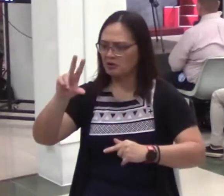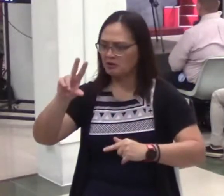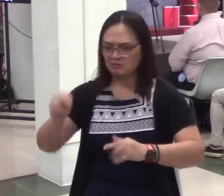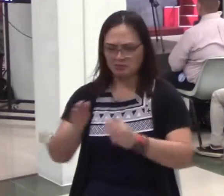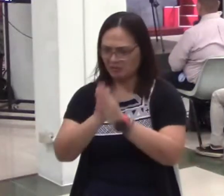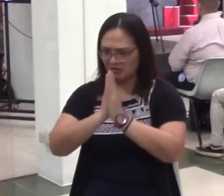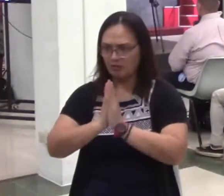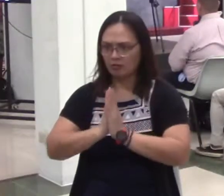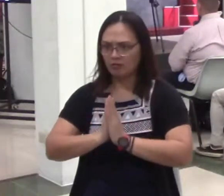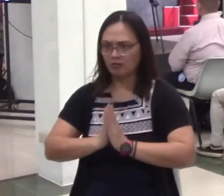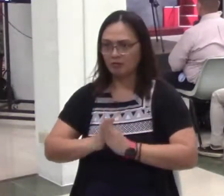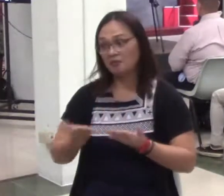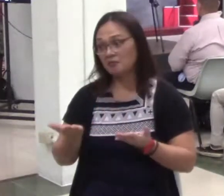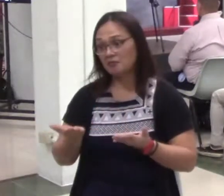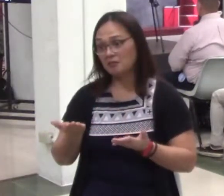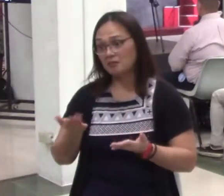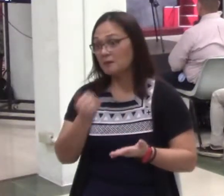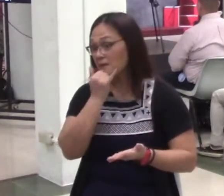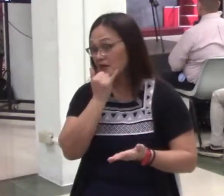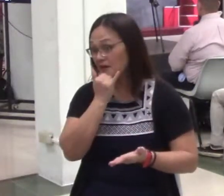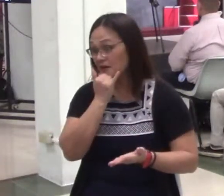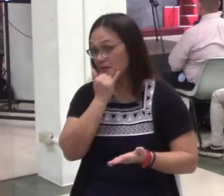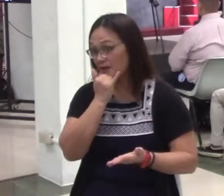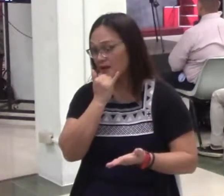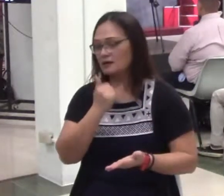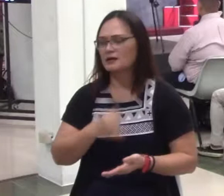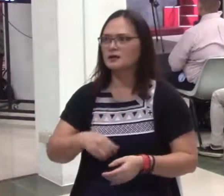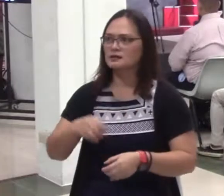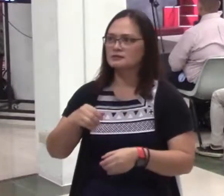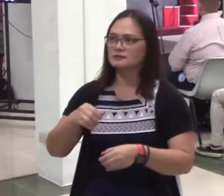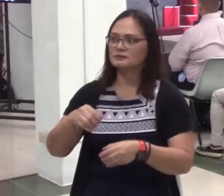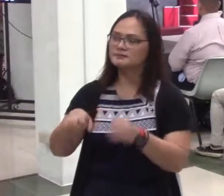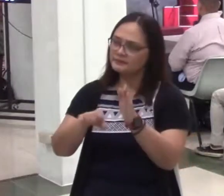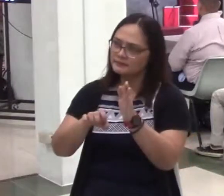na luwalhati ni Kristo. Nakikinig ba kayo?